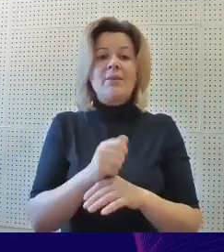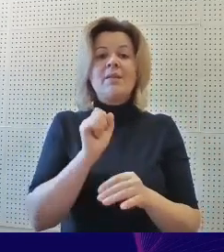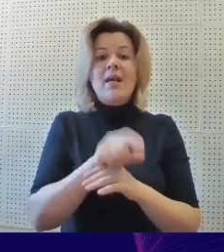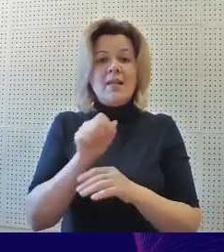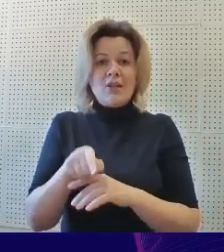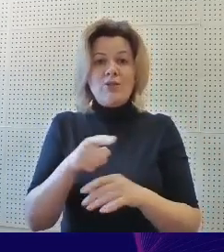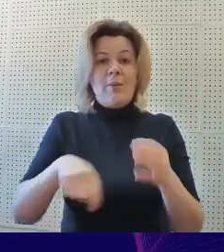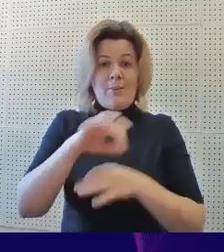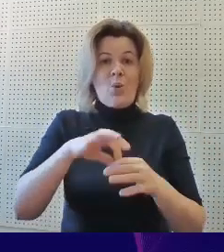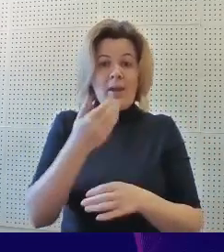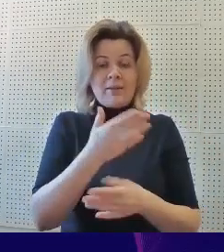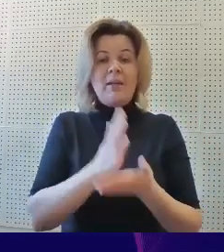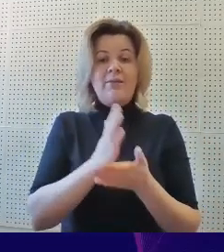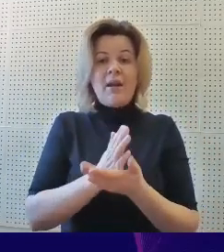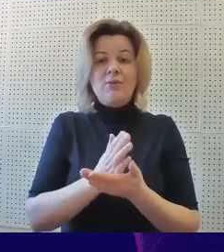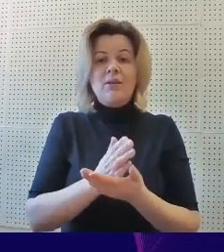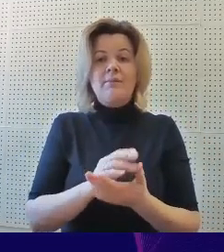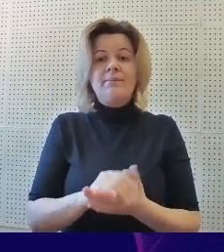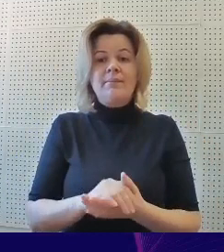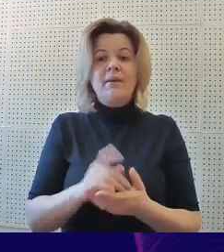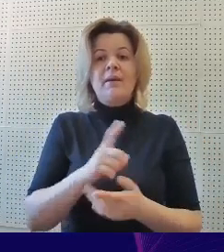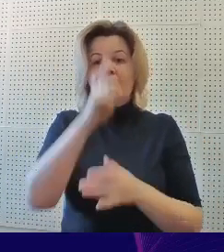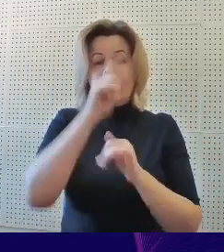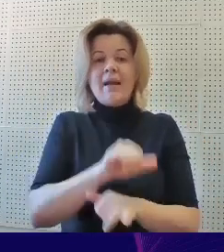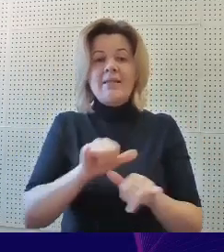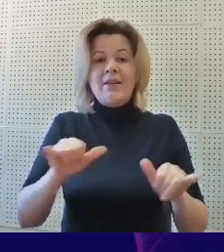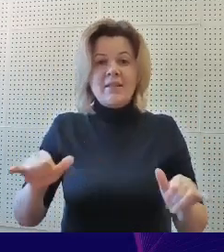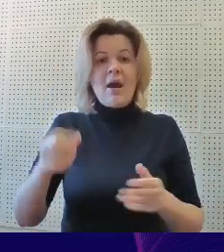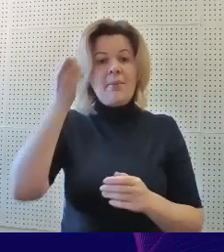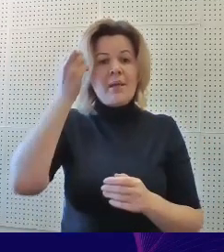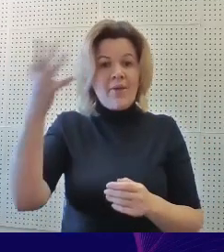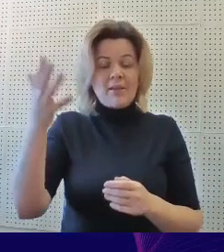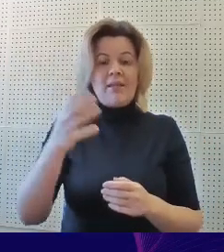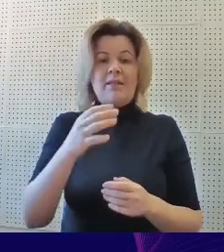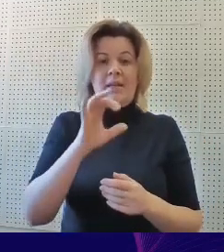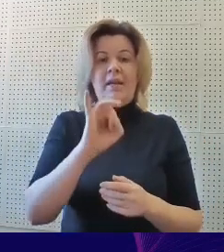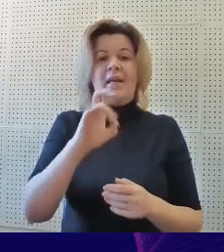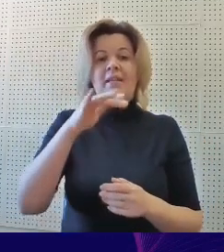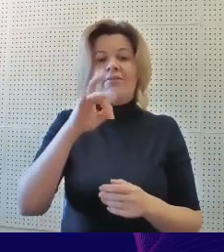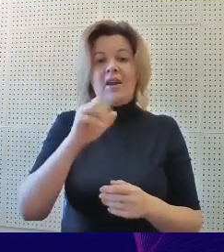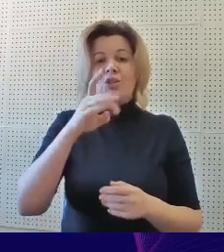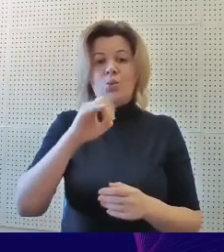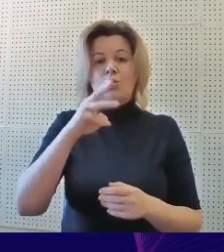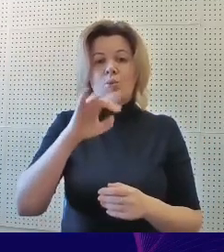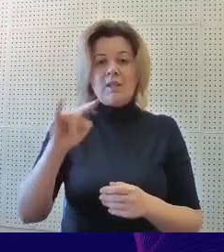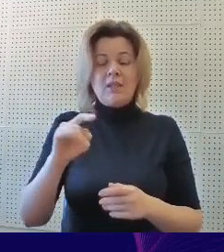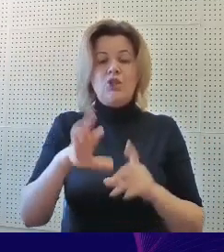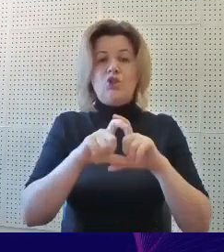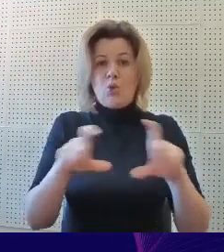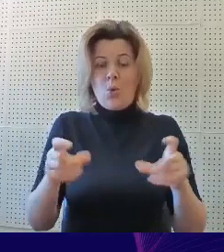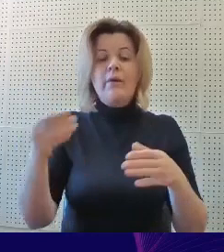Основными задачами проекта являются развитие образовательной инфраструктуры